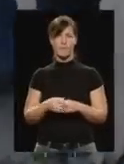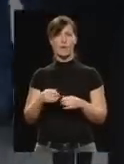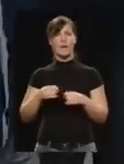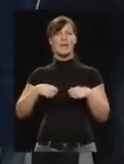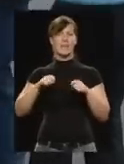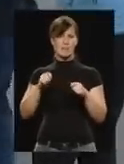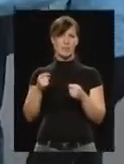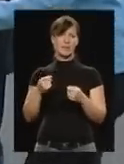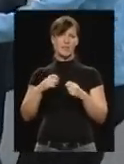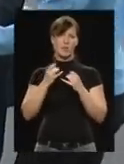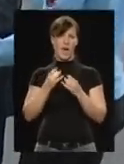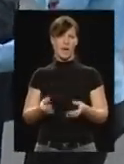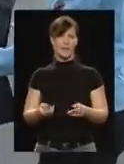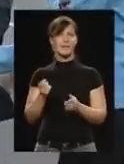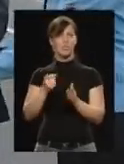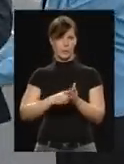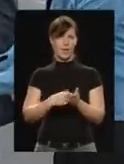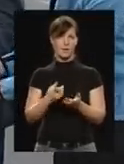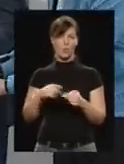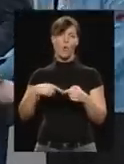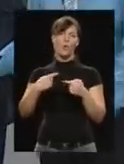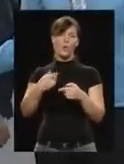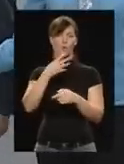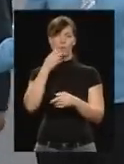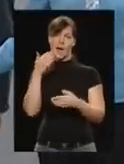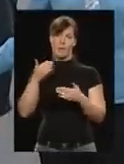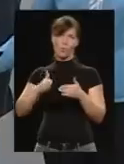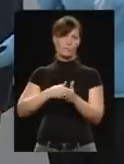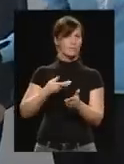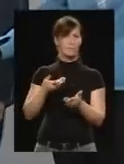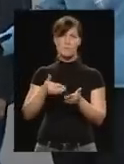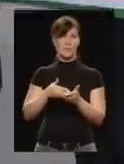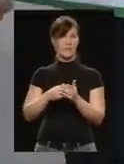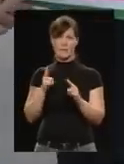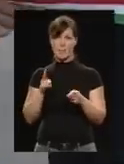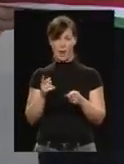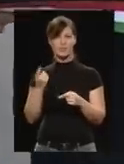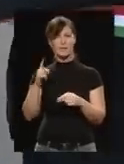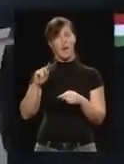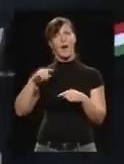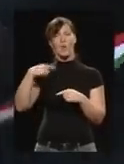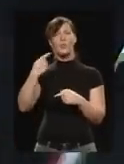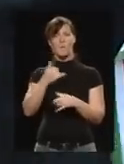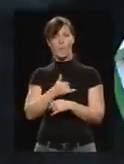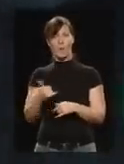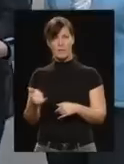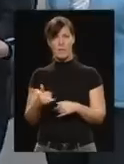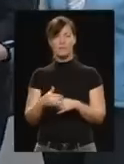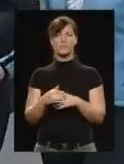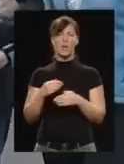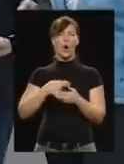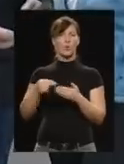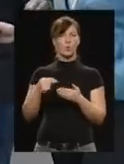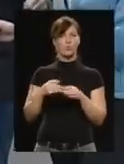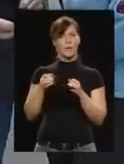Ez egy építési engedélyköteles munka, nem lehet neki állni jövő nyáron kivitelezni sajnos, de a jövő évet arra kifolyjuk használni, hogy elkészítjük a terveket, hatósági